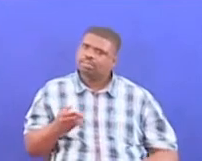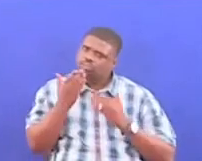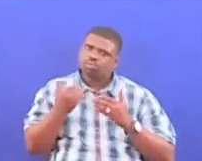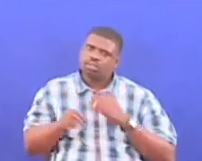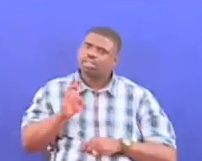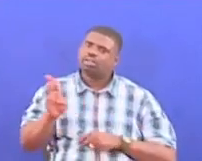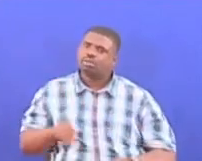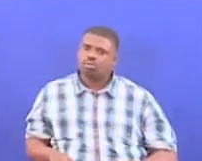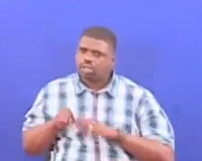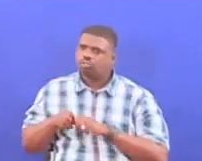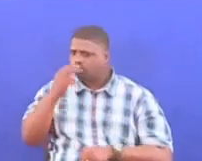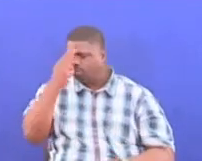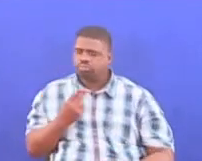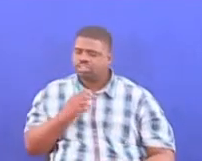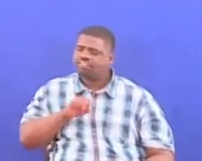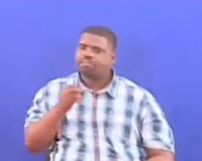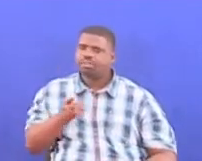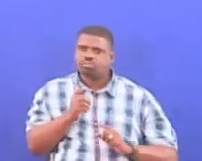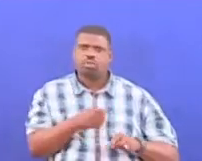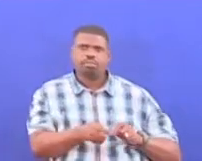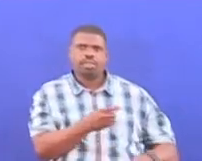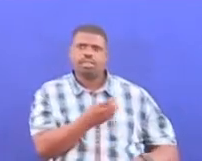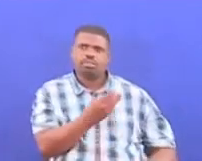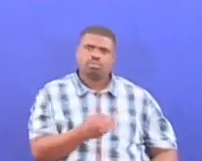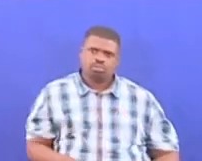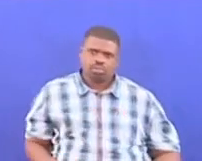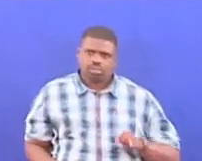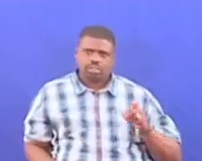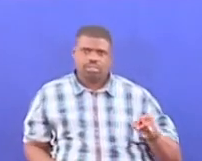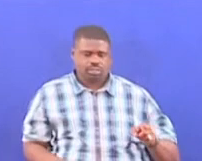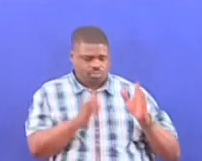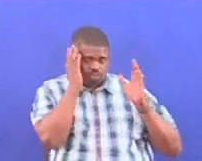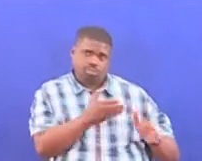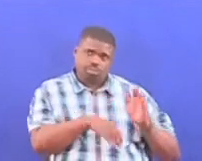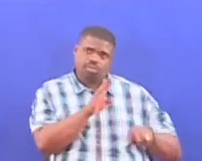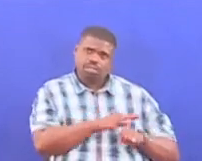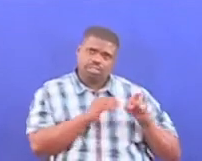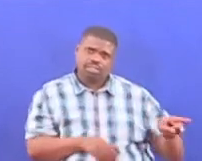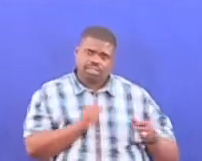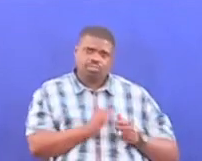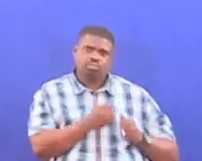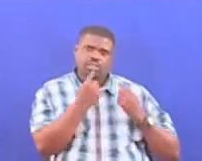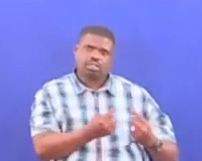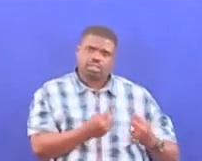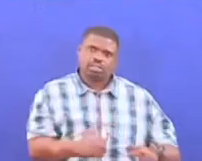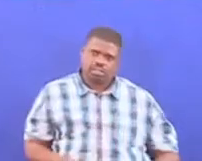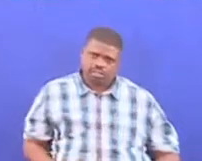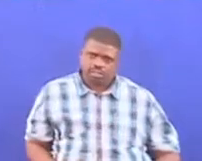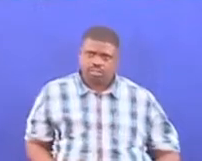wapi. Wakikamata mbuzi efumbili, watakamezi kwa mbuzi yetane. Takini chakushangaza. Mwishu mwakori mwakori mwakori